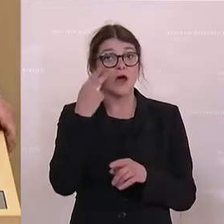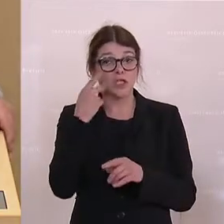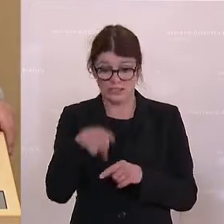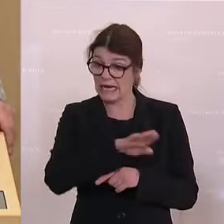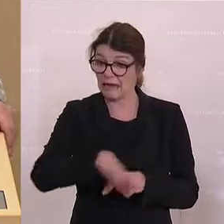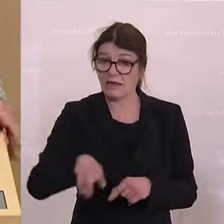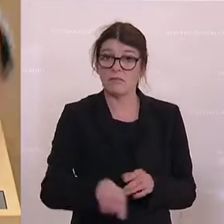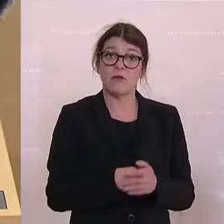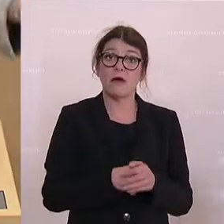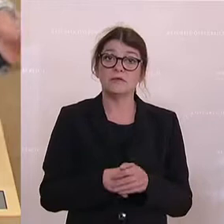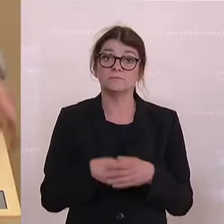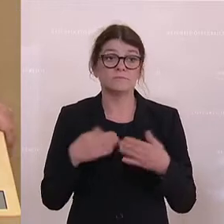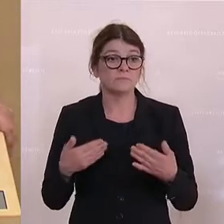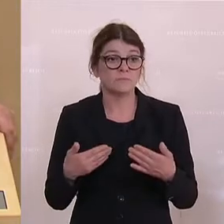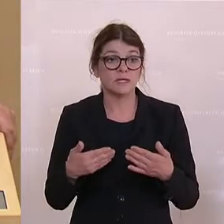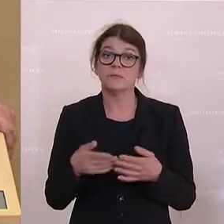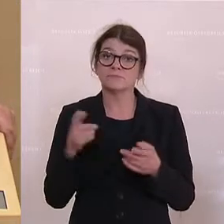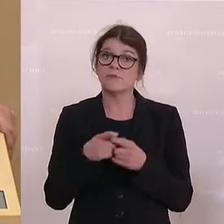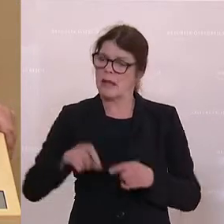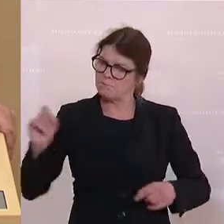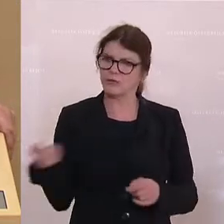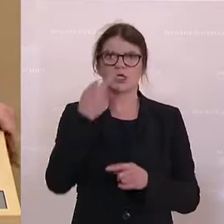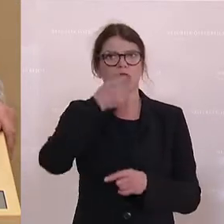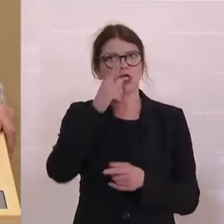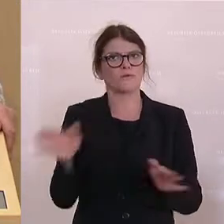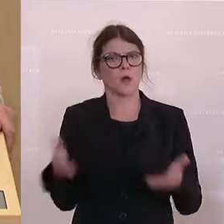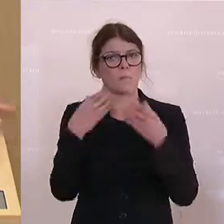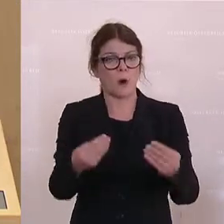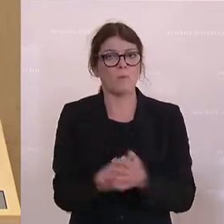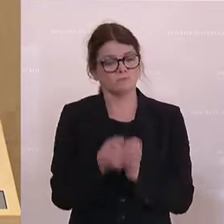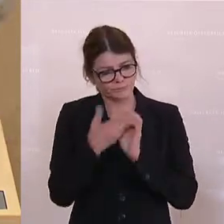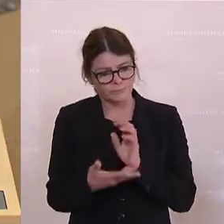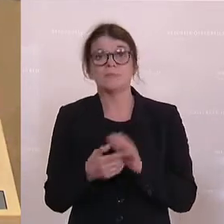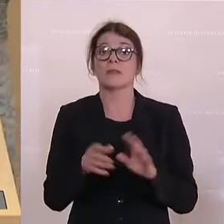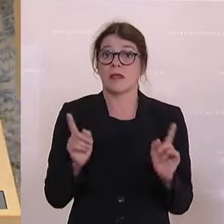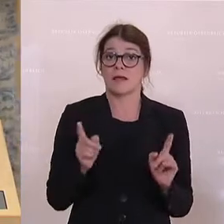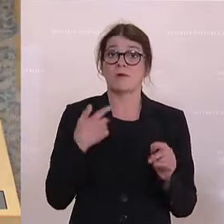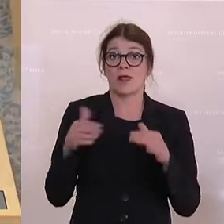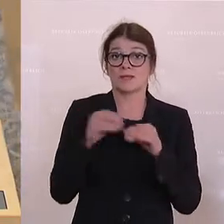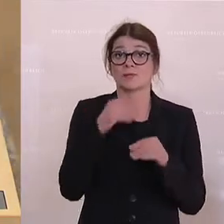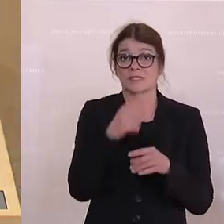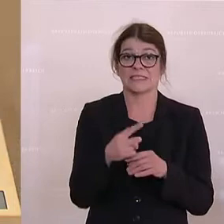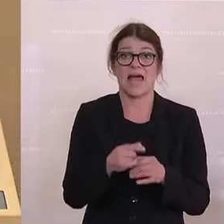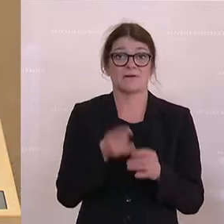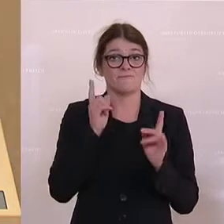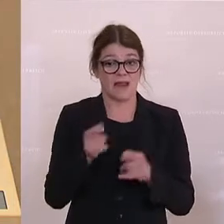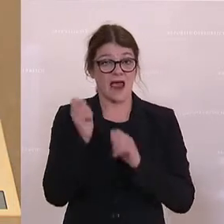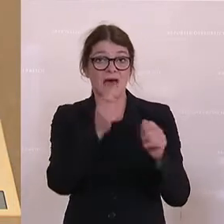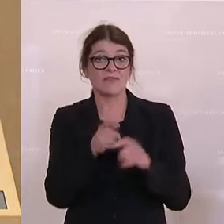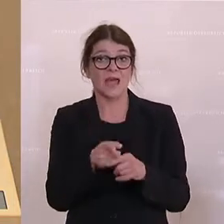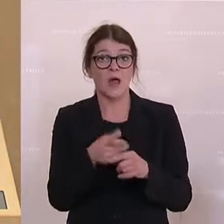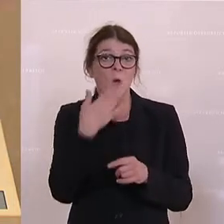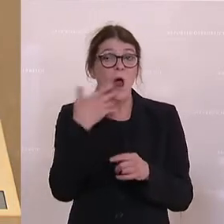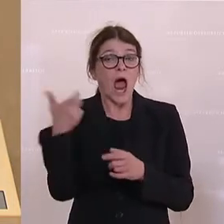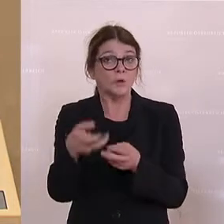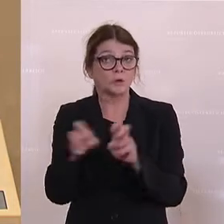Kinder eine besondere Deutschförderung bekommen und so weiter. Ich muss aber noch dazu sagen, dass der Antrag noch in keinem